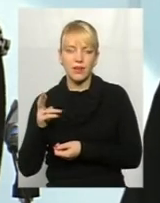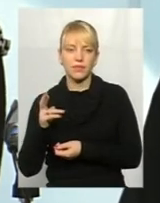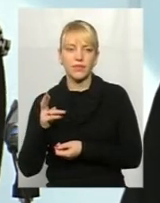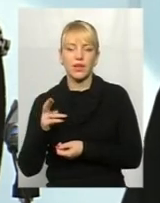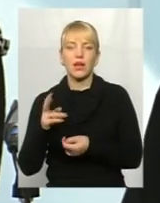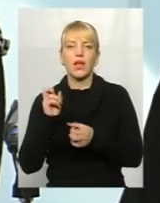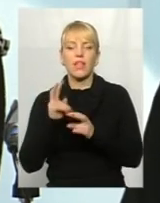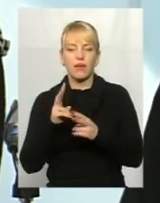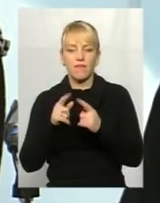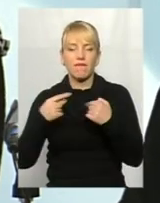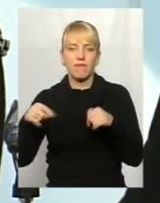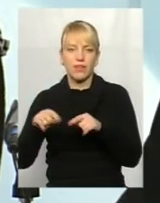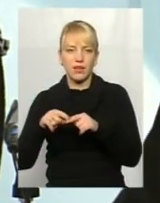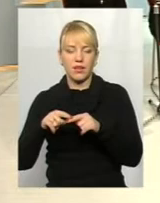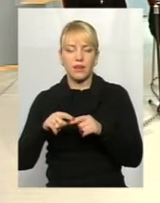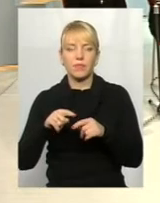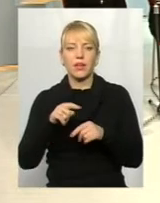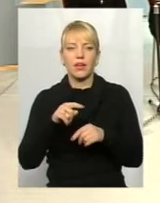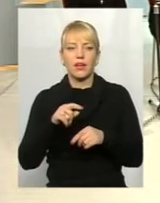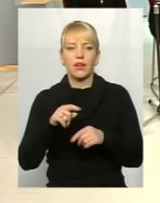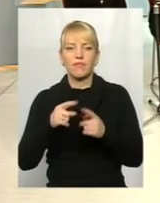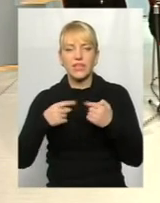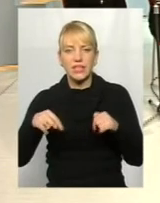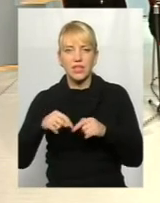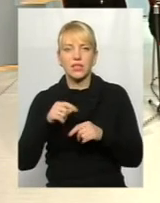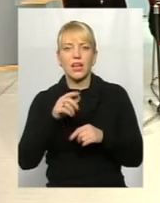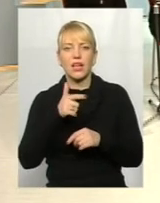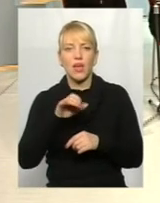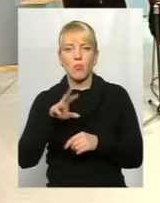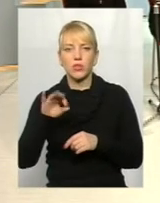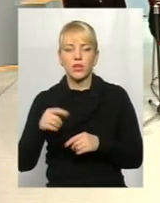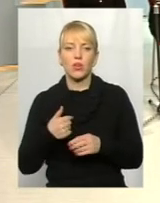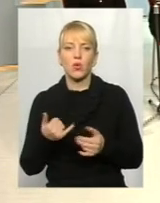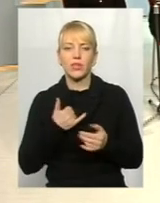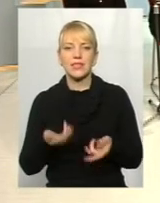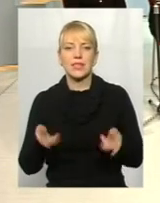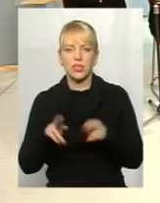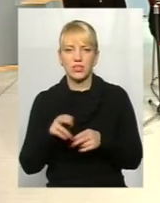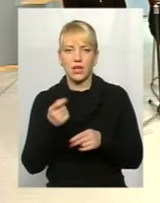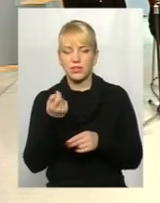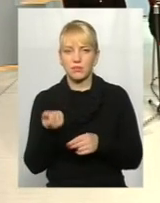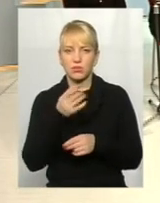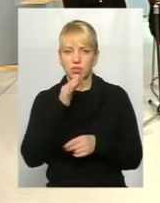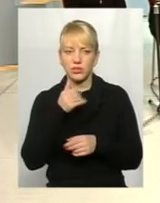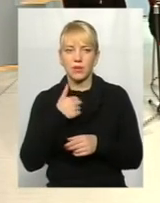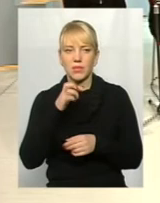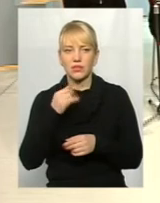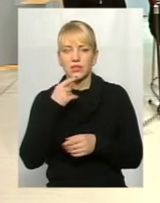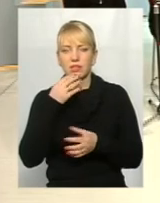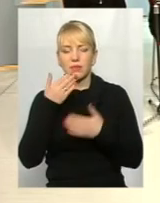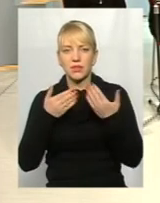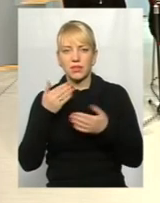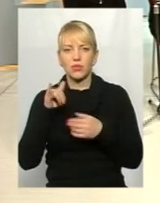філії відділення гемодіалів. Шановні гості, в нас залишається буквально півтори хвилини, я би ще хотіла зачепити той момент,